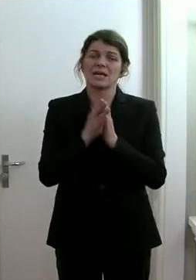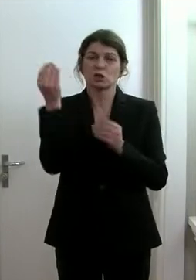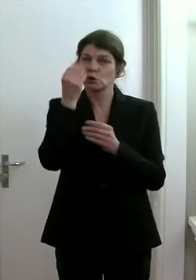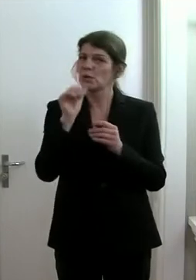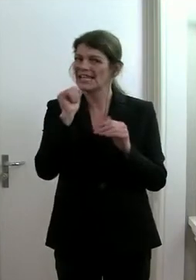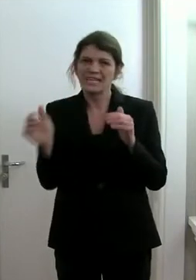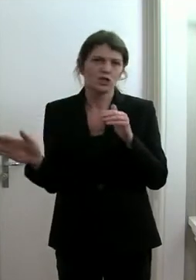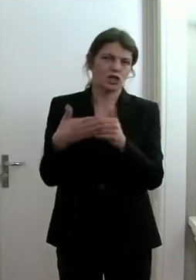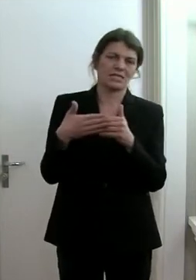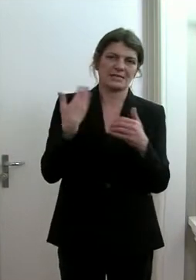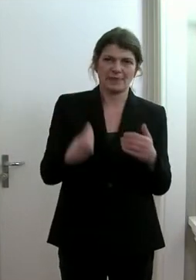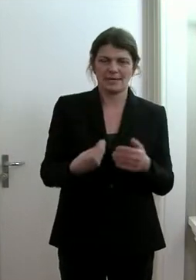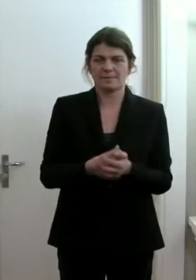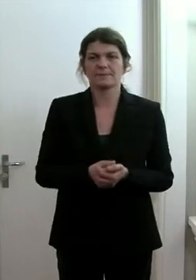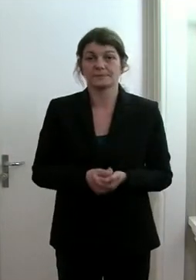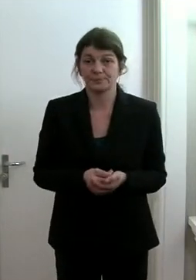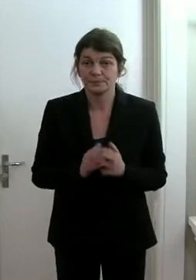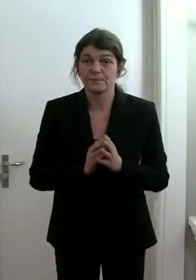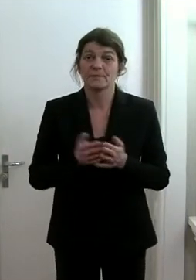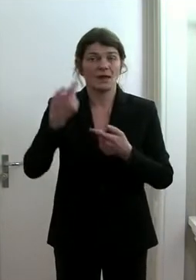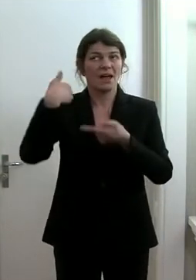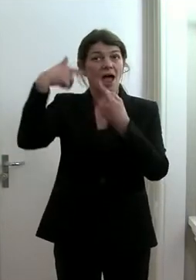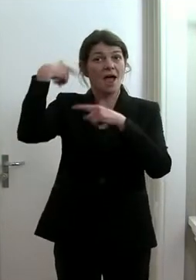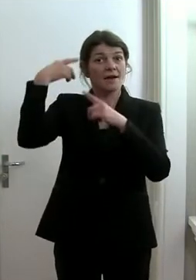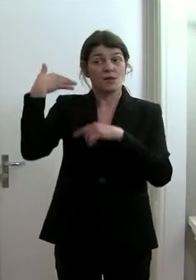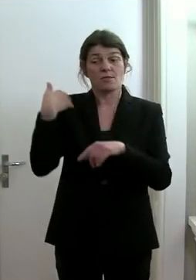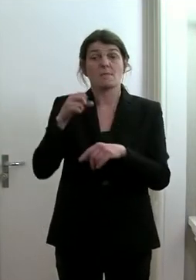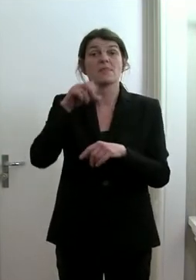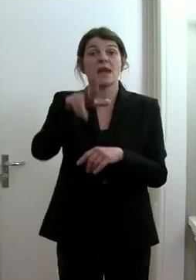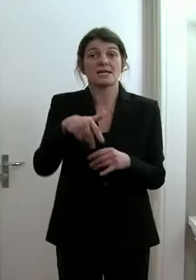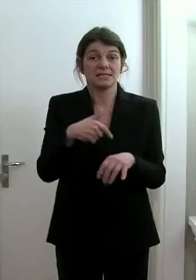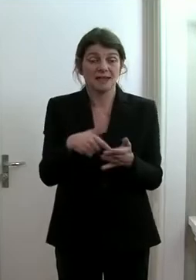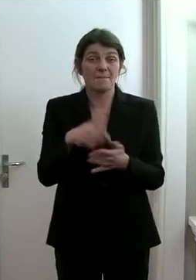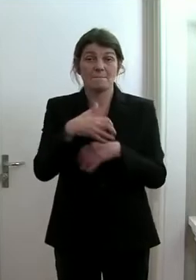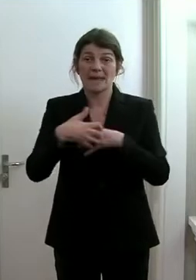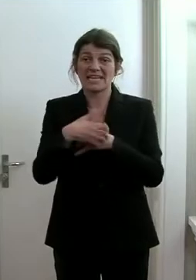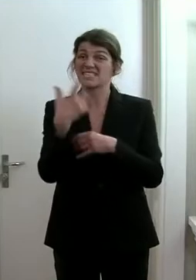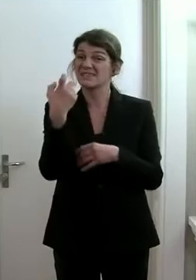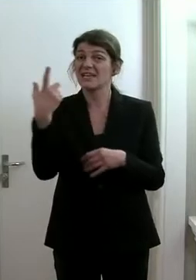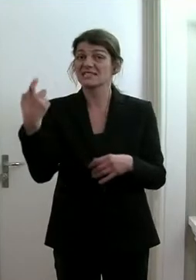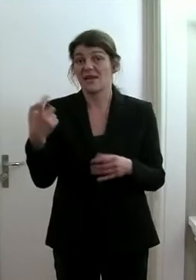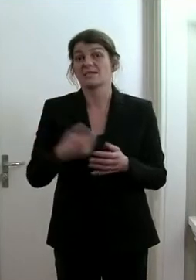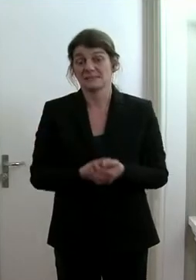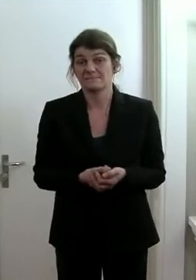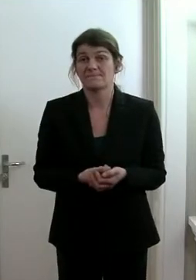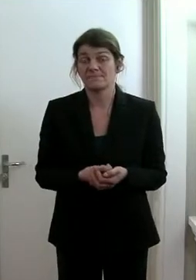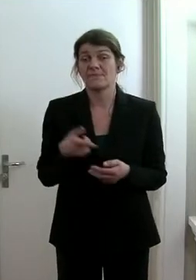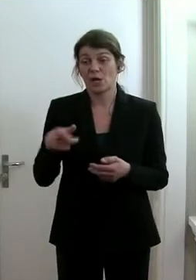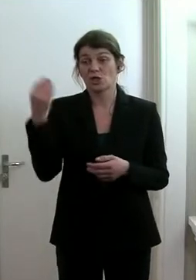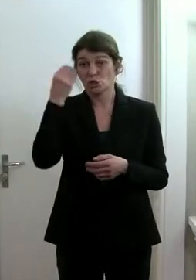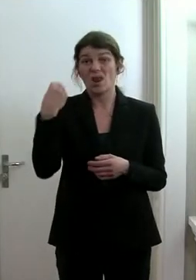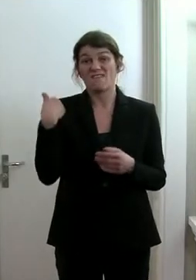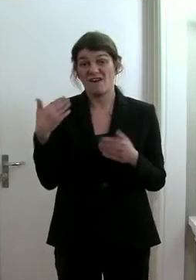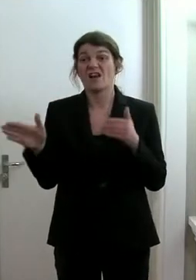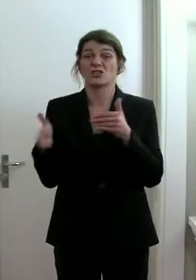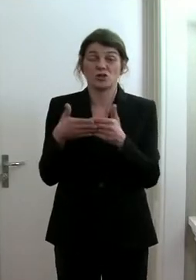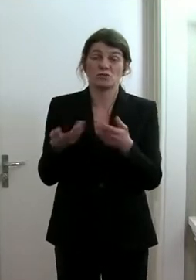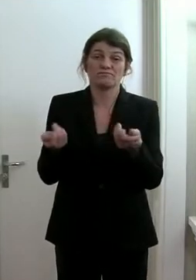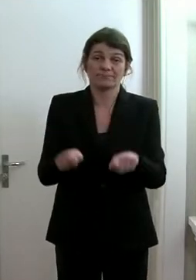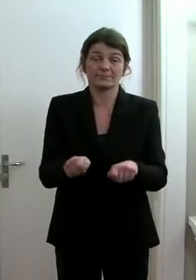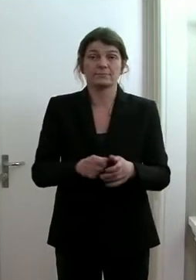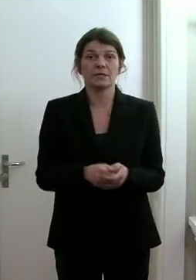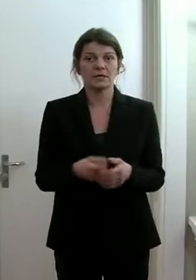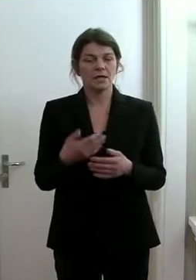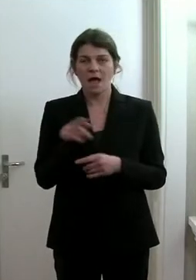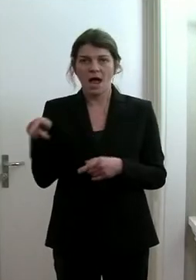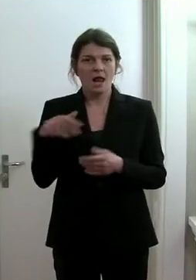Schulen nicht wieder. Die Erinnerungen an den 13. März 2020, wo wir die Schulen schliessen mussten, sitzen